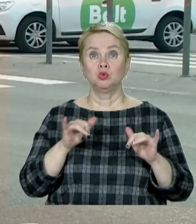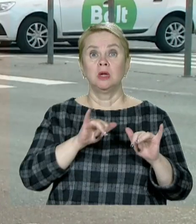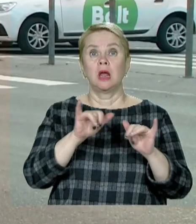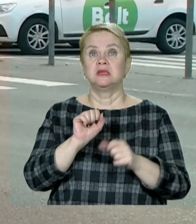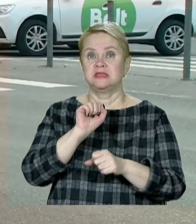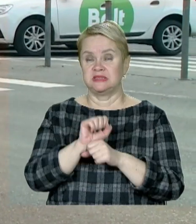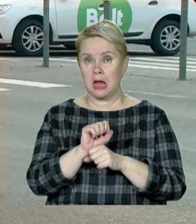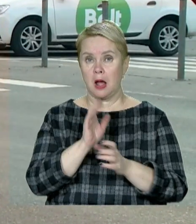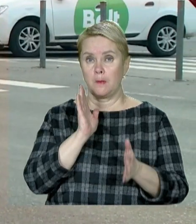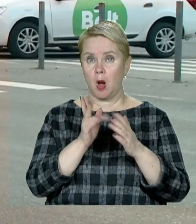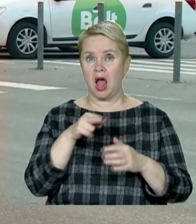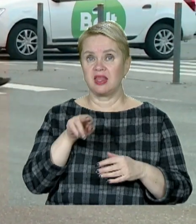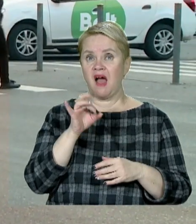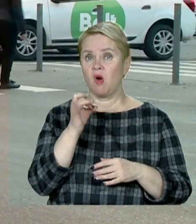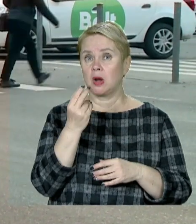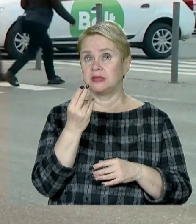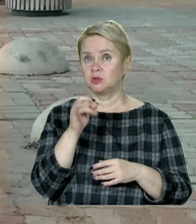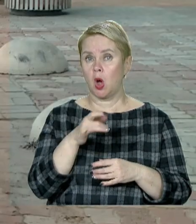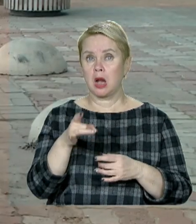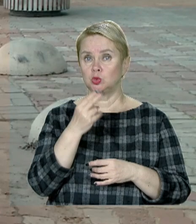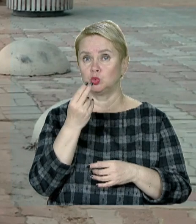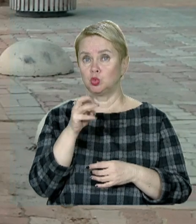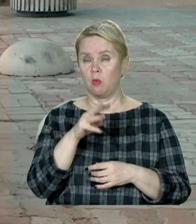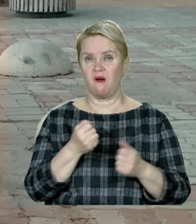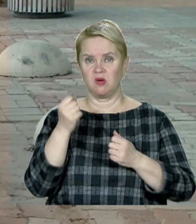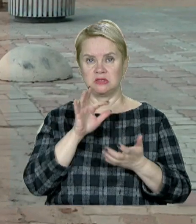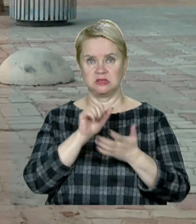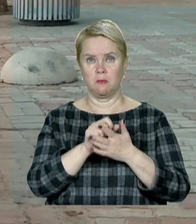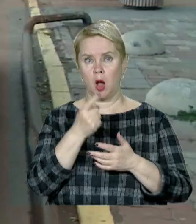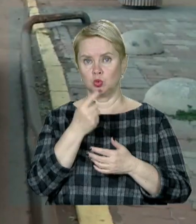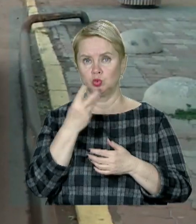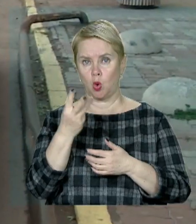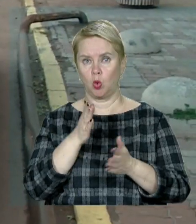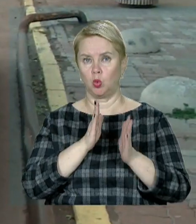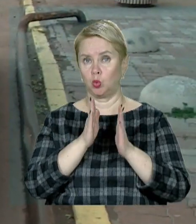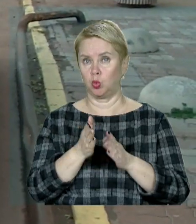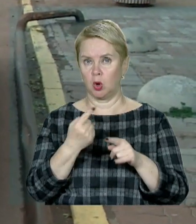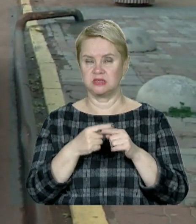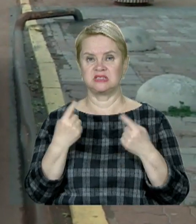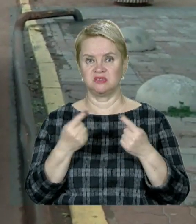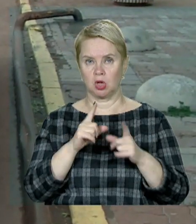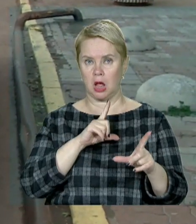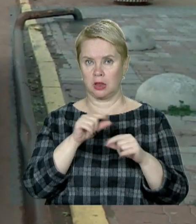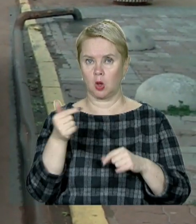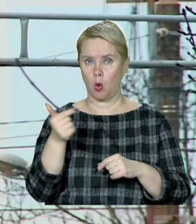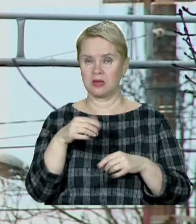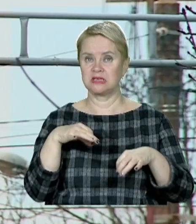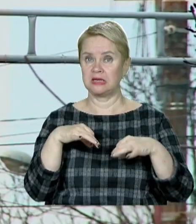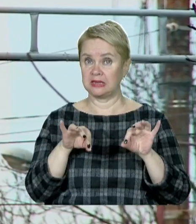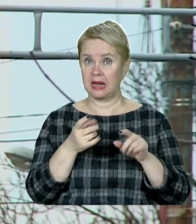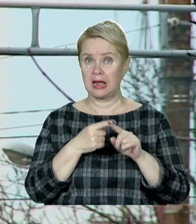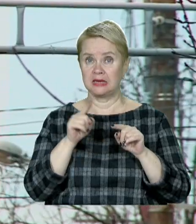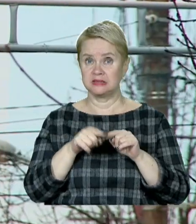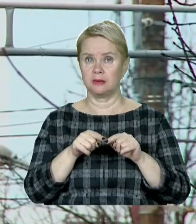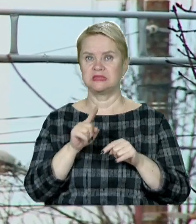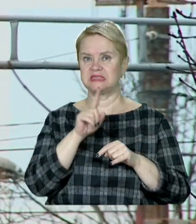А ось на проспекті Яворницького в районі Цуму водії займають одну з трьох смуг руху, якою зазвичай їде громадський транспорт. І